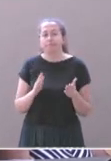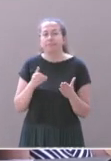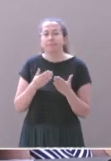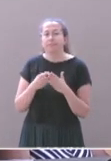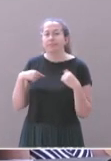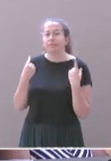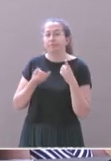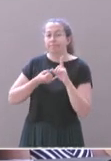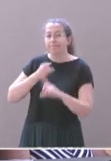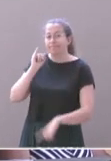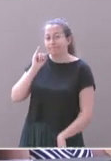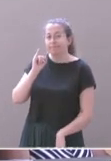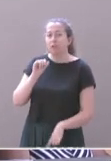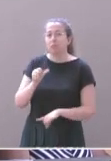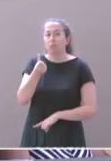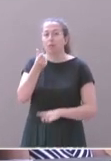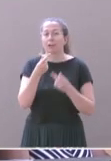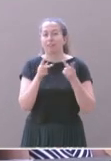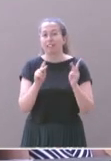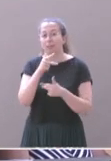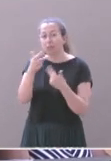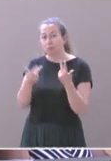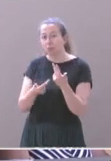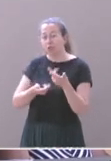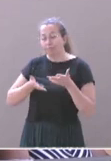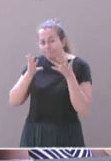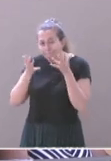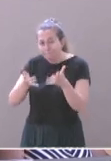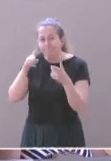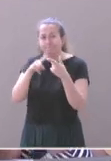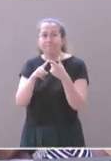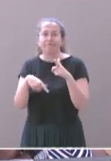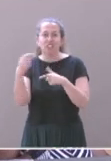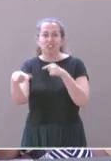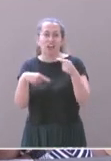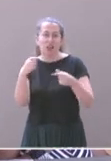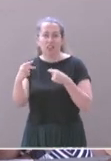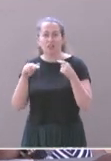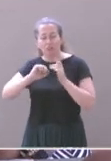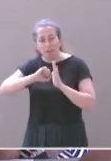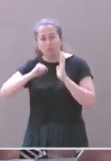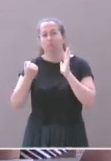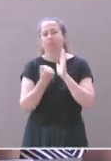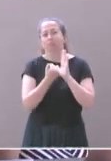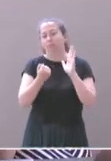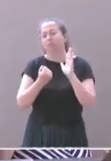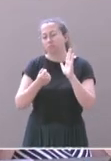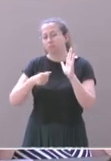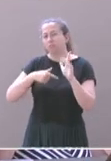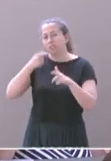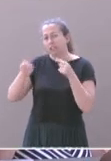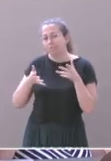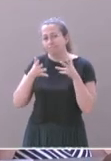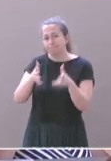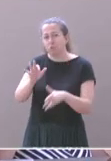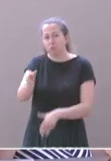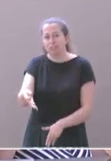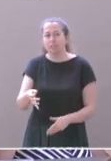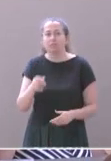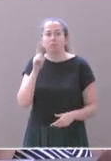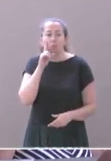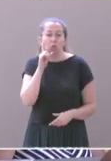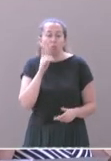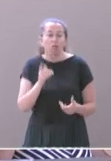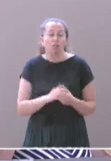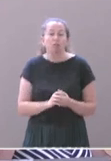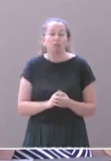première ville de la métropole engagée pour le végétal. Et nous aurons ce label engagé pour le végétal car nous développons le végétal dans les